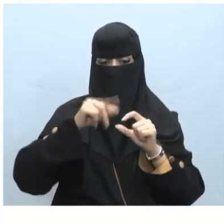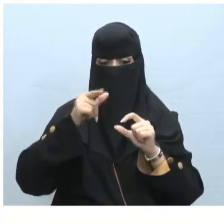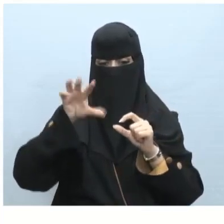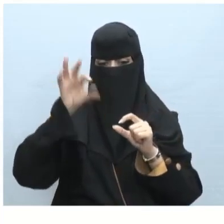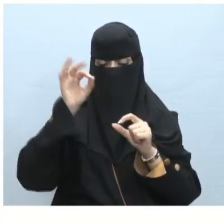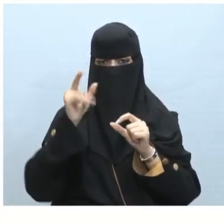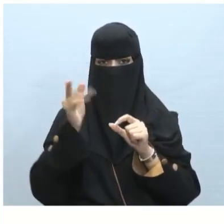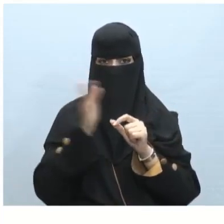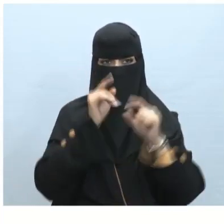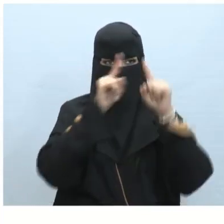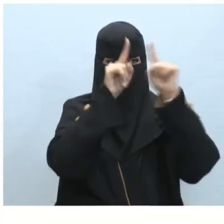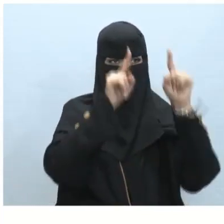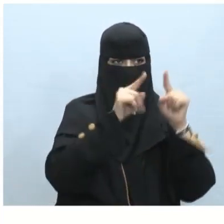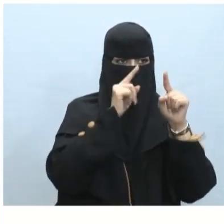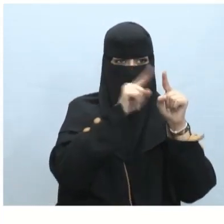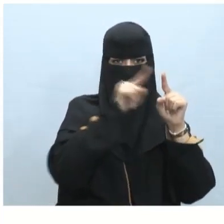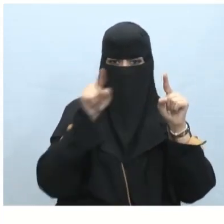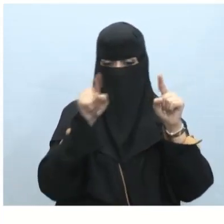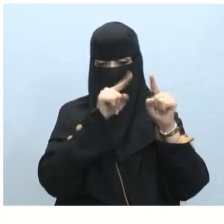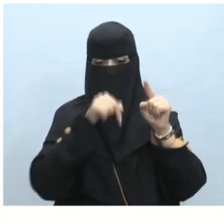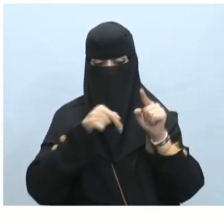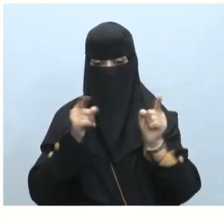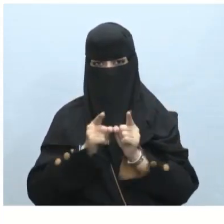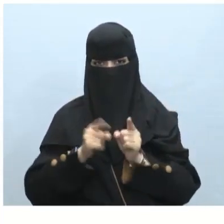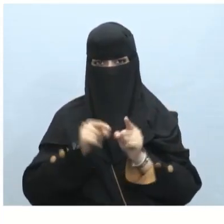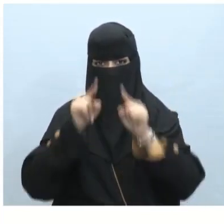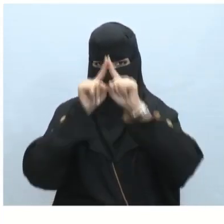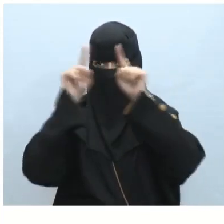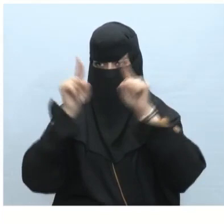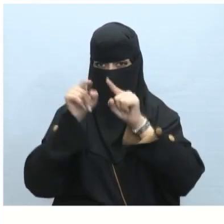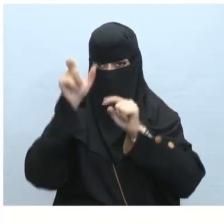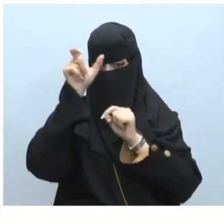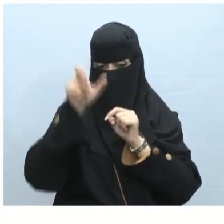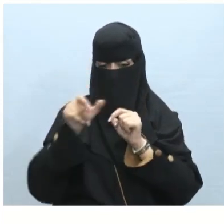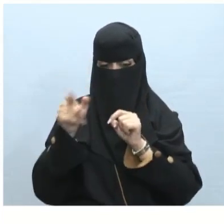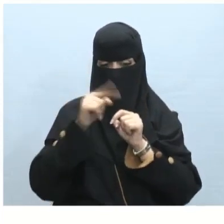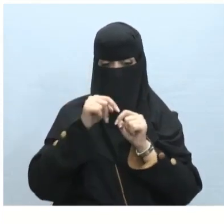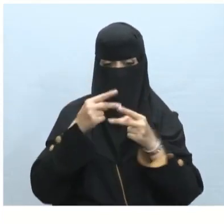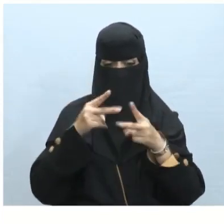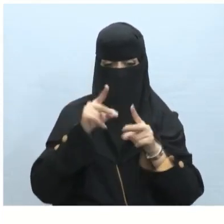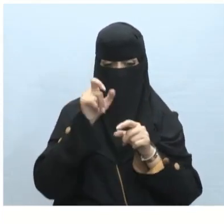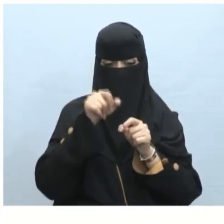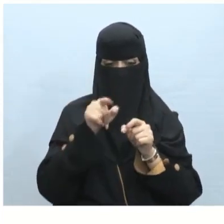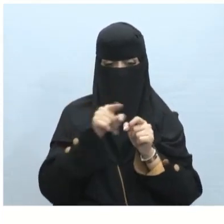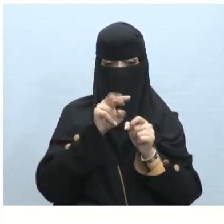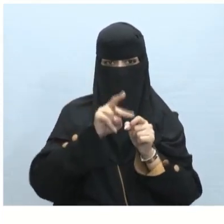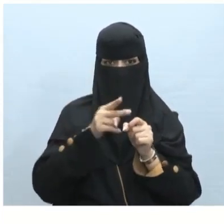بعد تحديد مثلا قائمة مربعات عمودية نلاحظ في الوصف